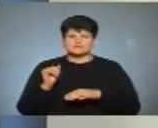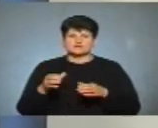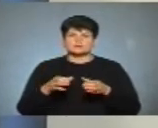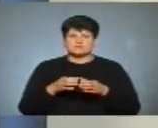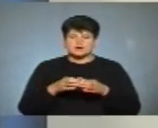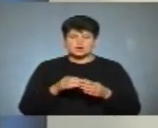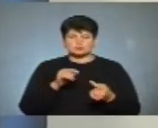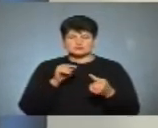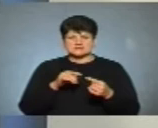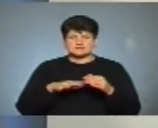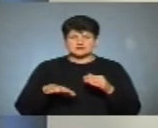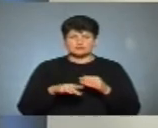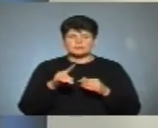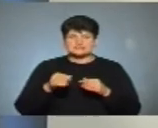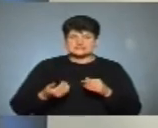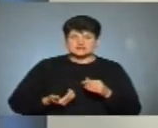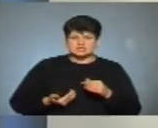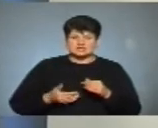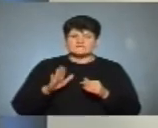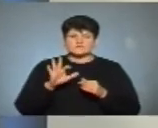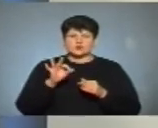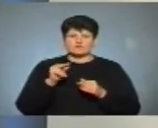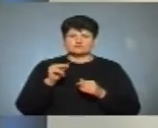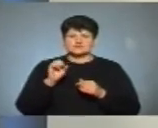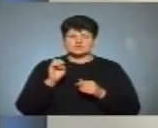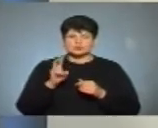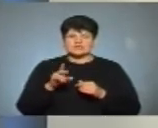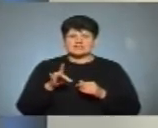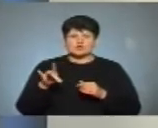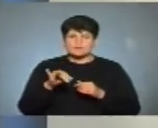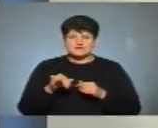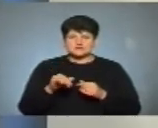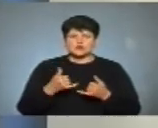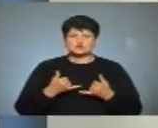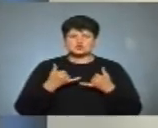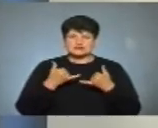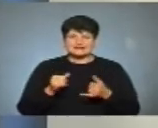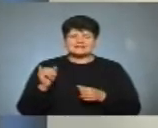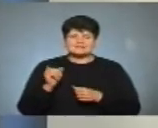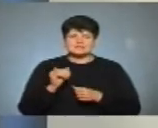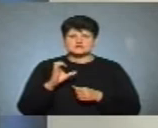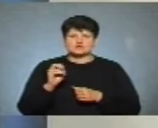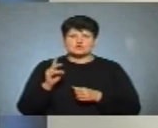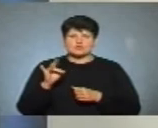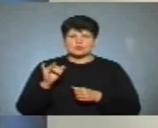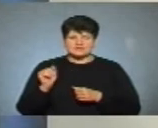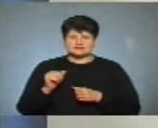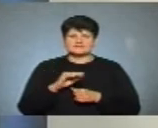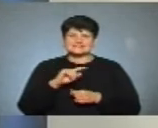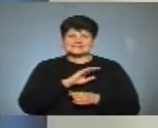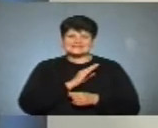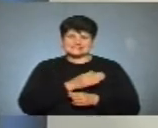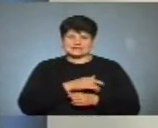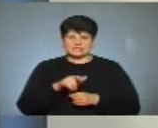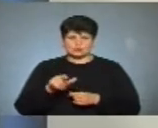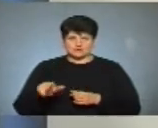«Опозиційна платформа за життя», Віктора Обчарука від «Європейської солідарності» та Івана «Сороколіта» від «Сили людей».